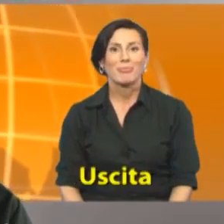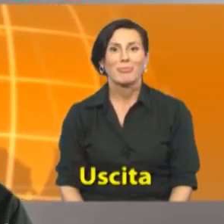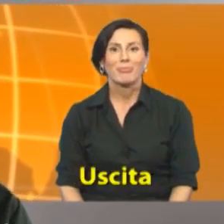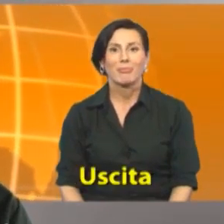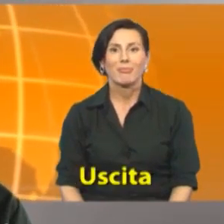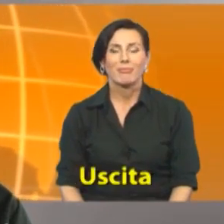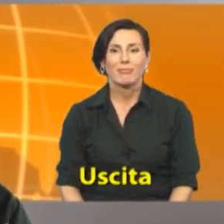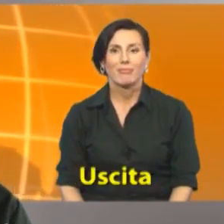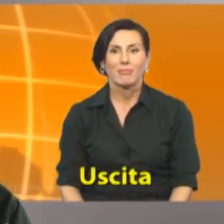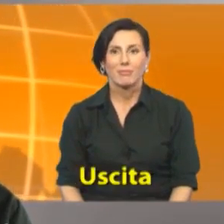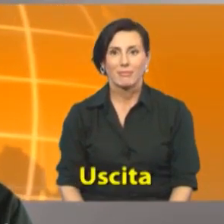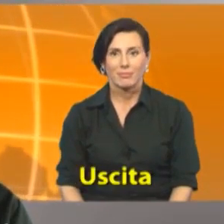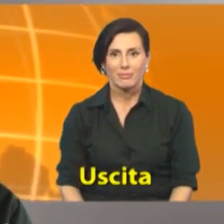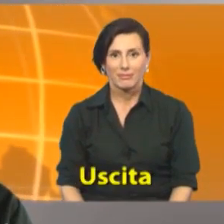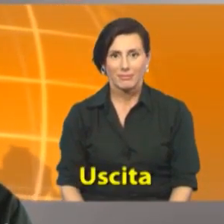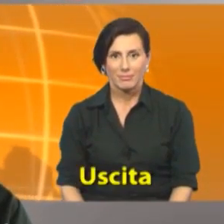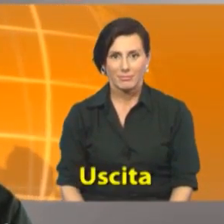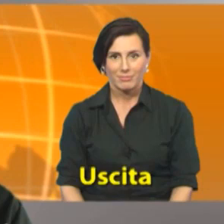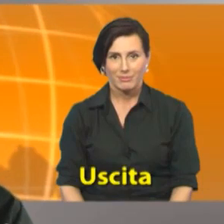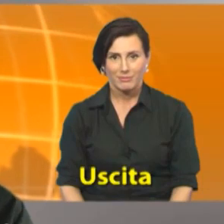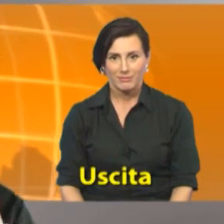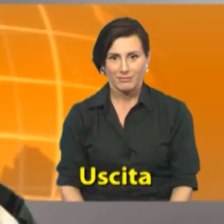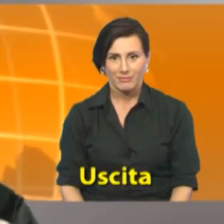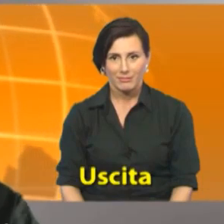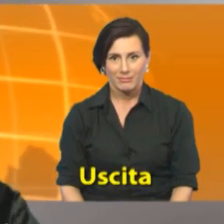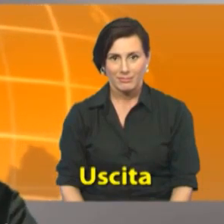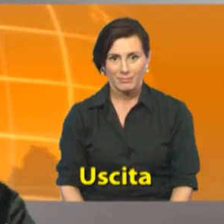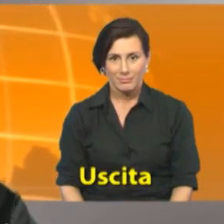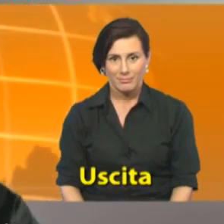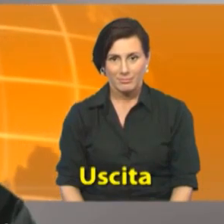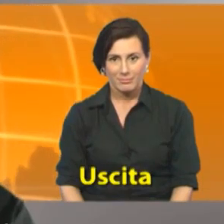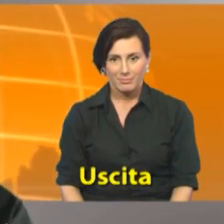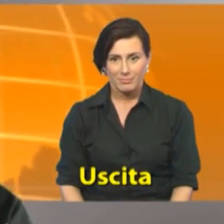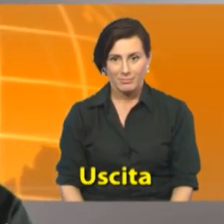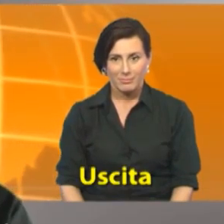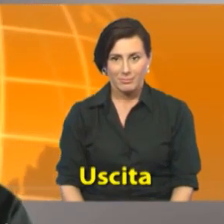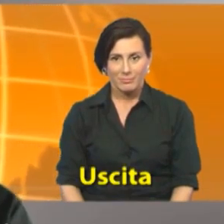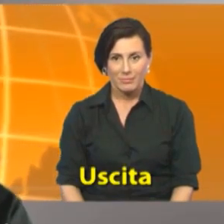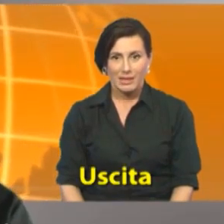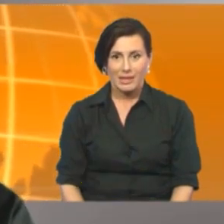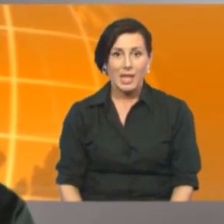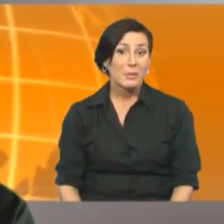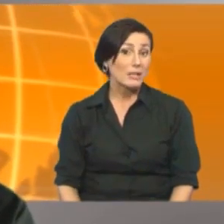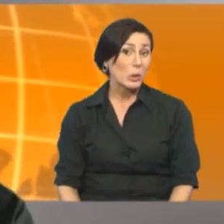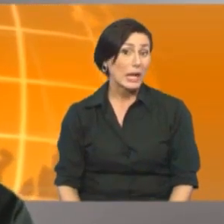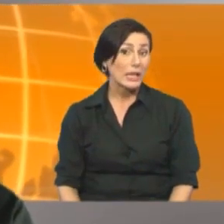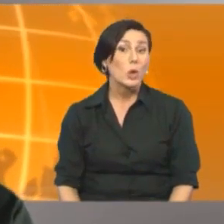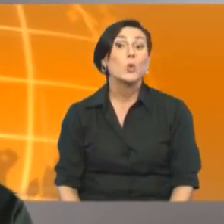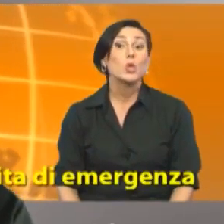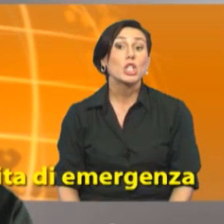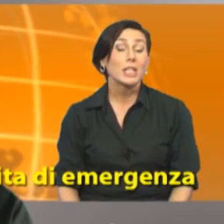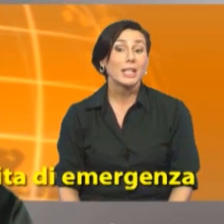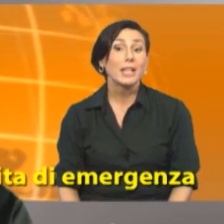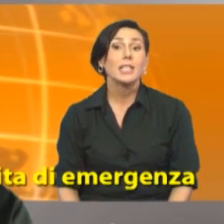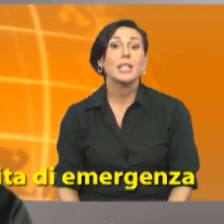uscita exit exit exit e in particolare